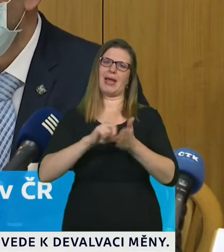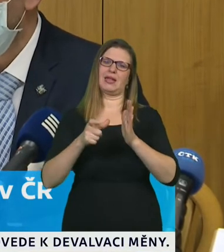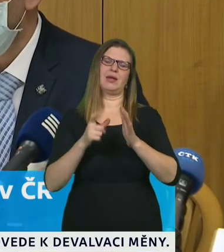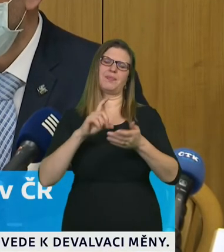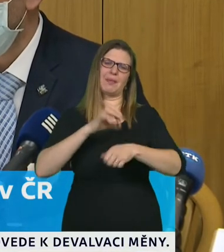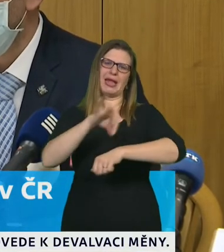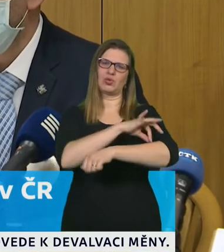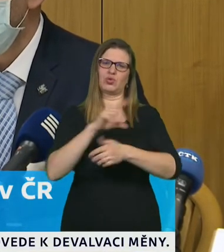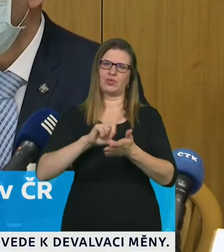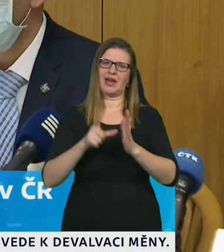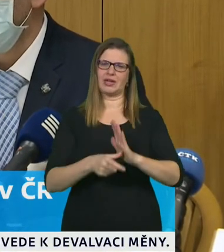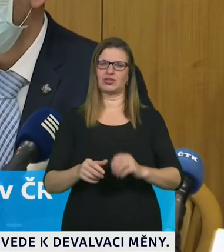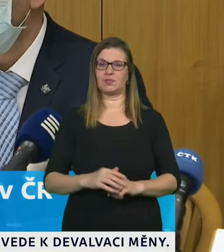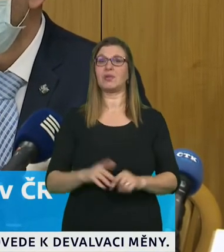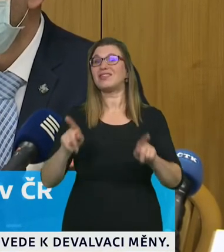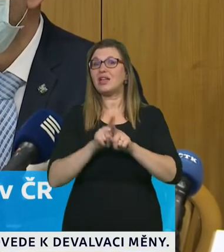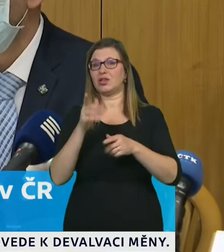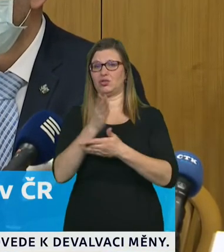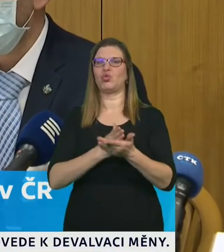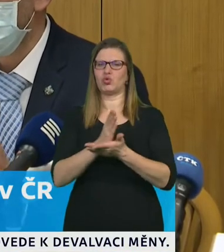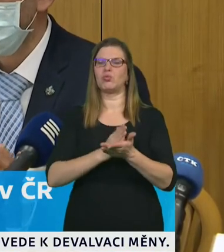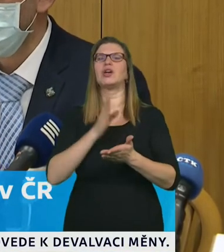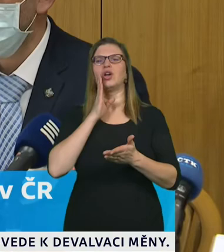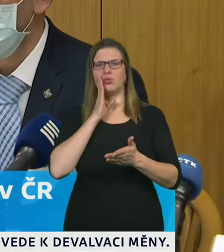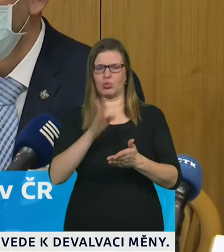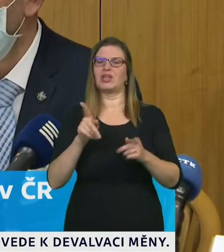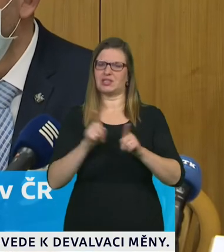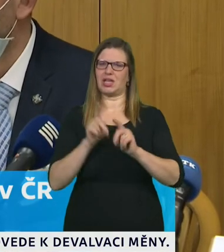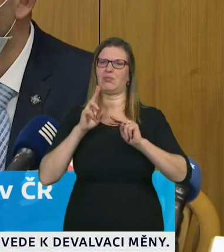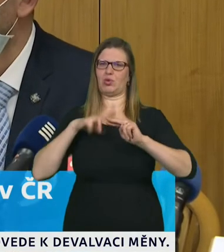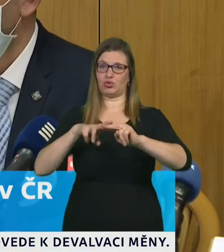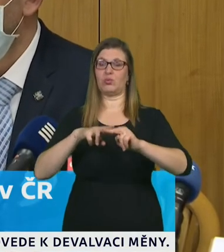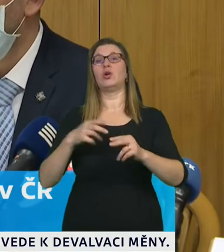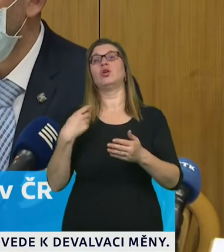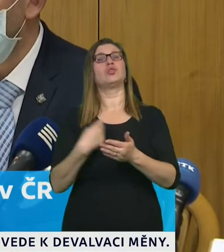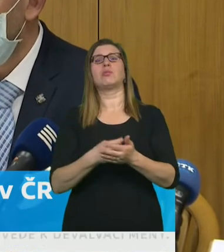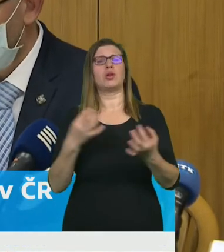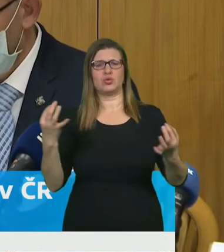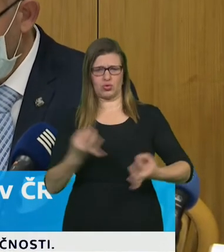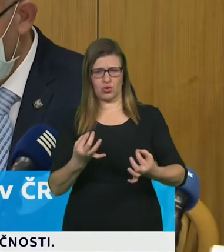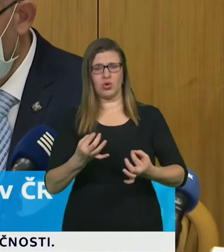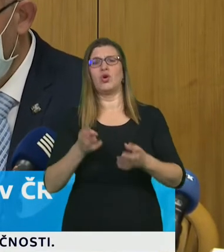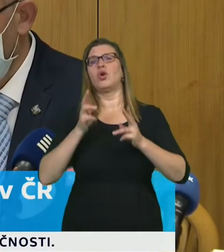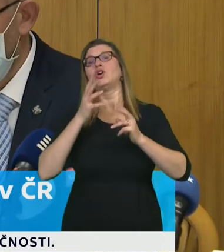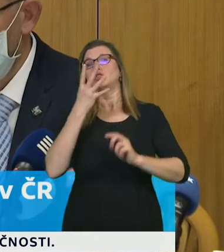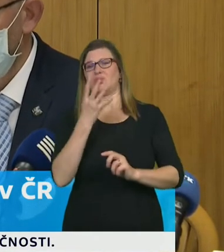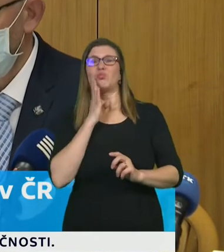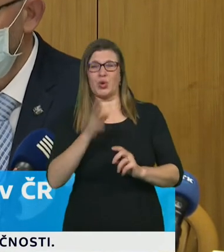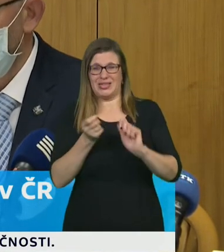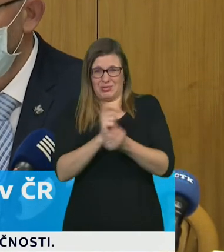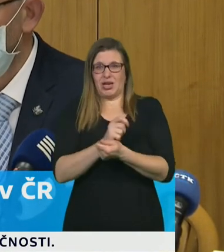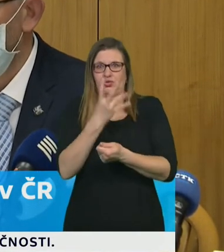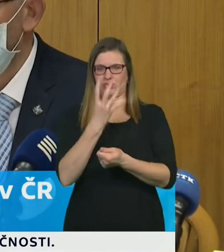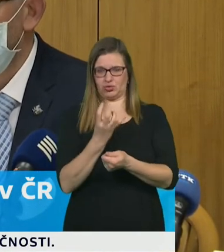služeb jinými slovy budeme si moci jít nakoupit i v tom stupni číslo 4 ke svému